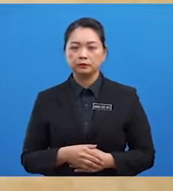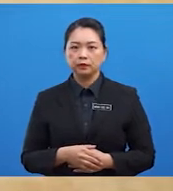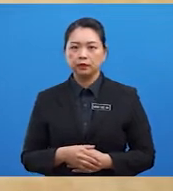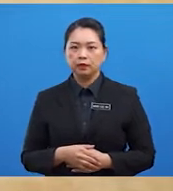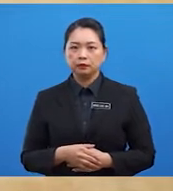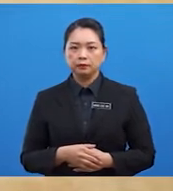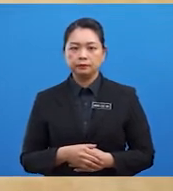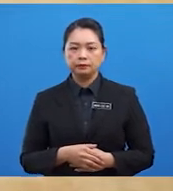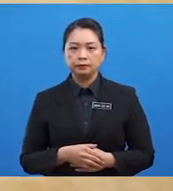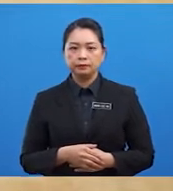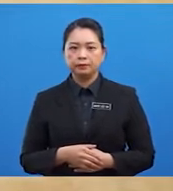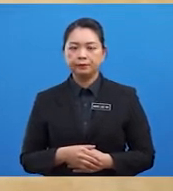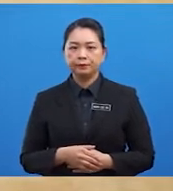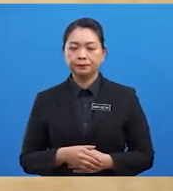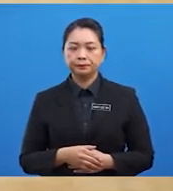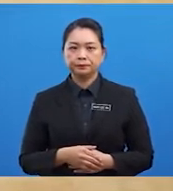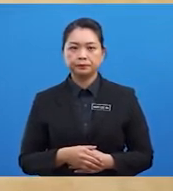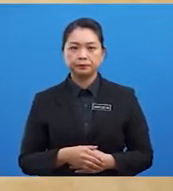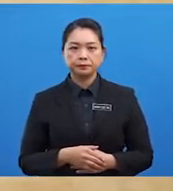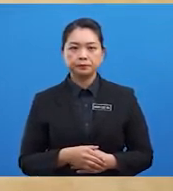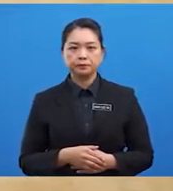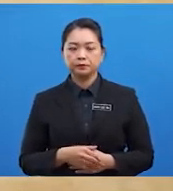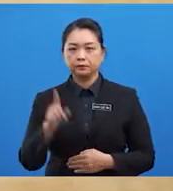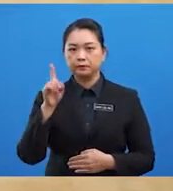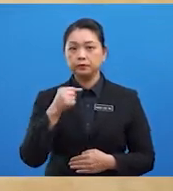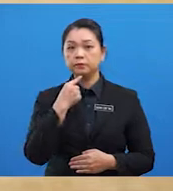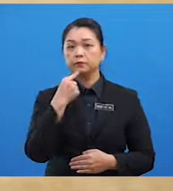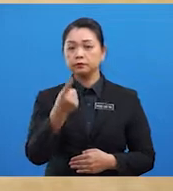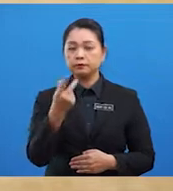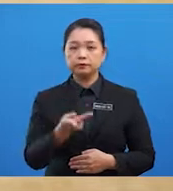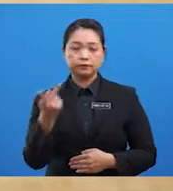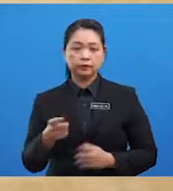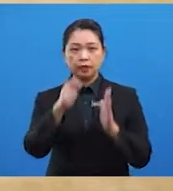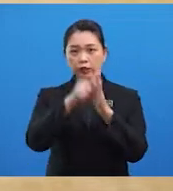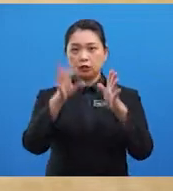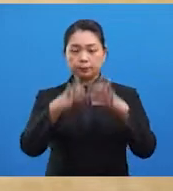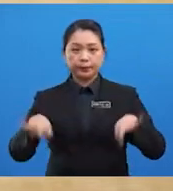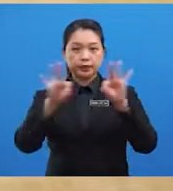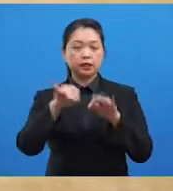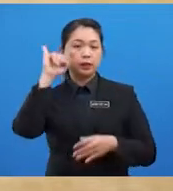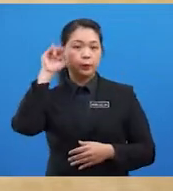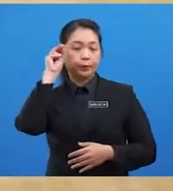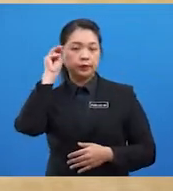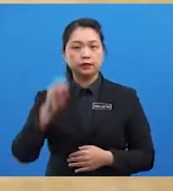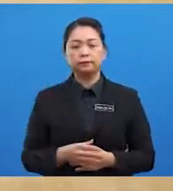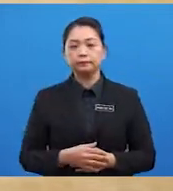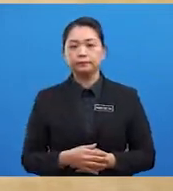soalan ketiga sebutkan karya terpenting Ibnu Majid